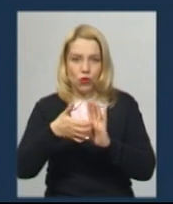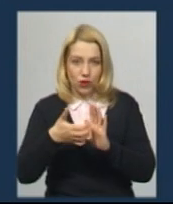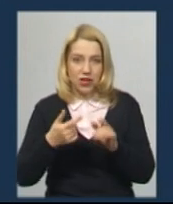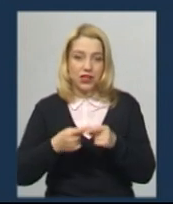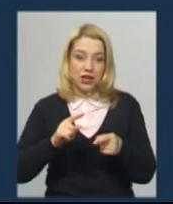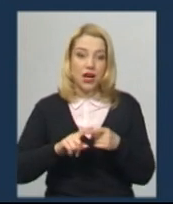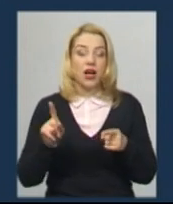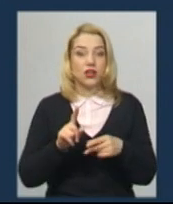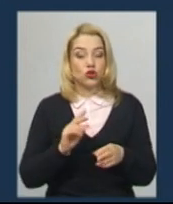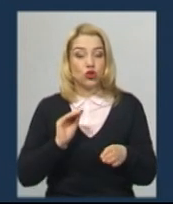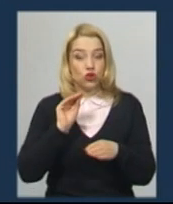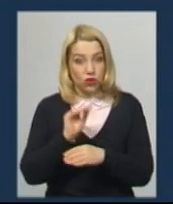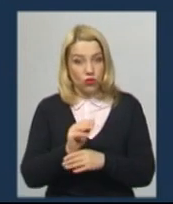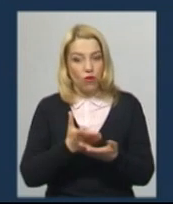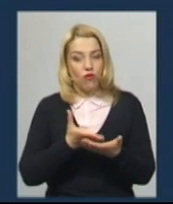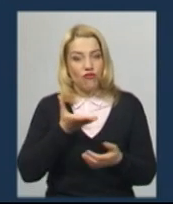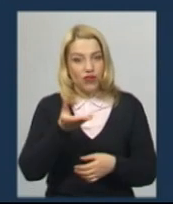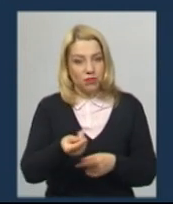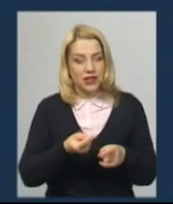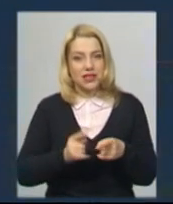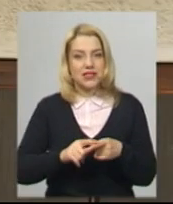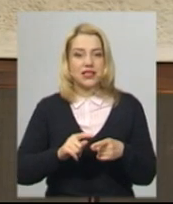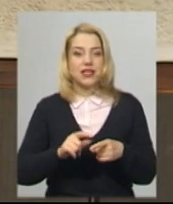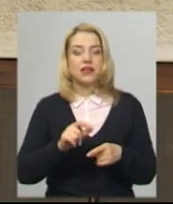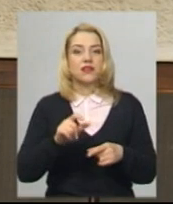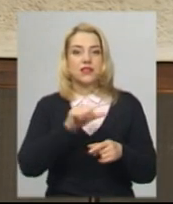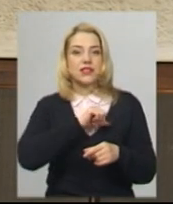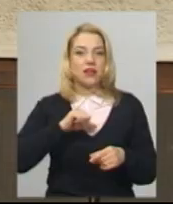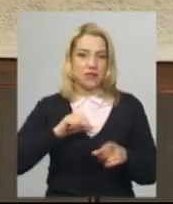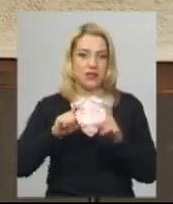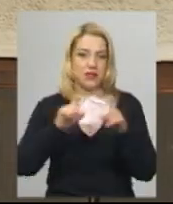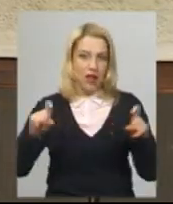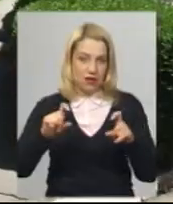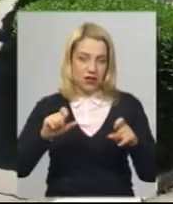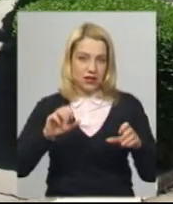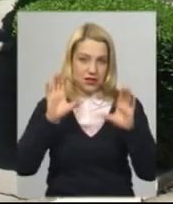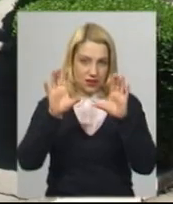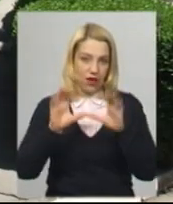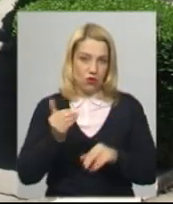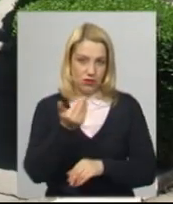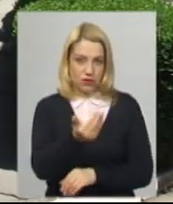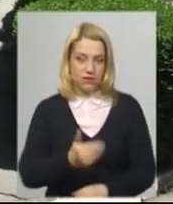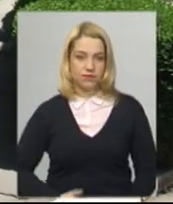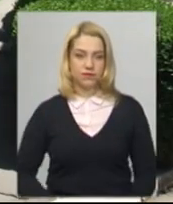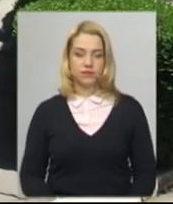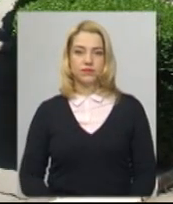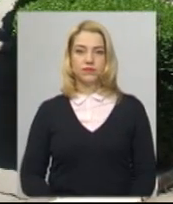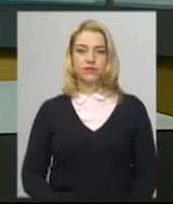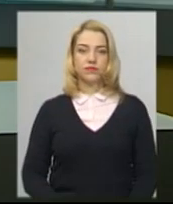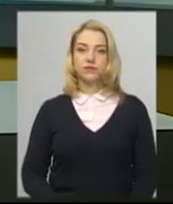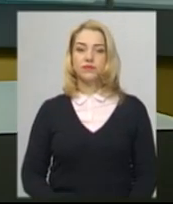медикам додаткову виплату зробити, це вже за кошти самого закладу. Тетяна Ворожцова, Віктор Кривий. Новини на Суспільному. Хмельницький.